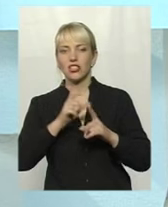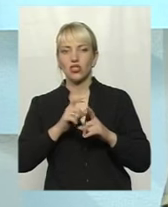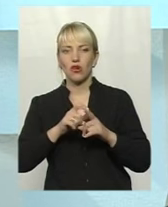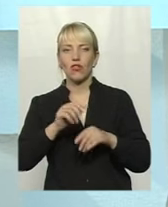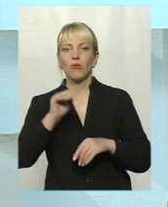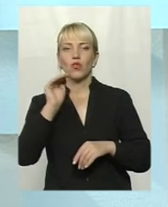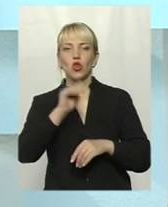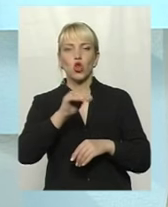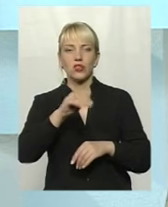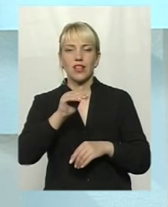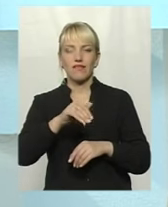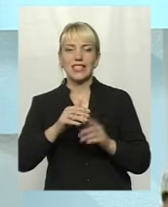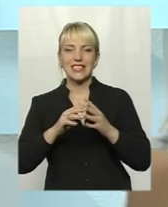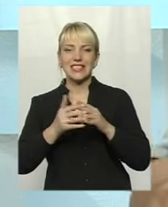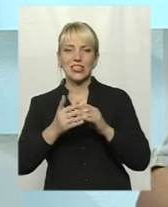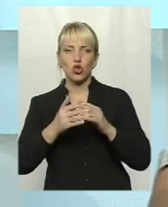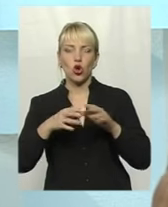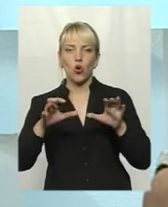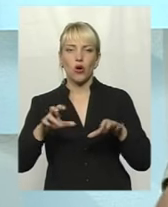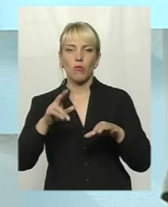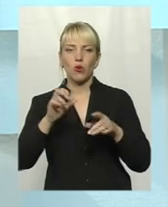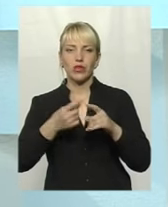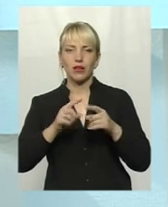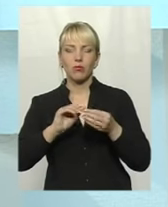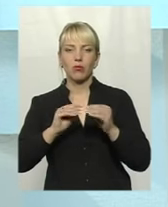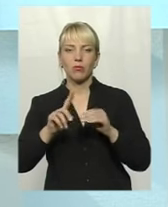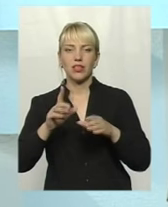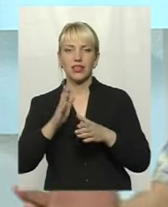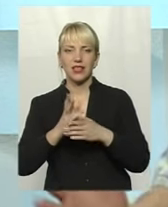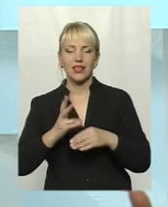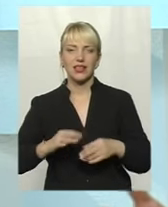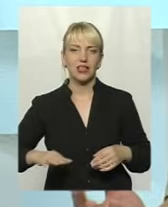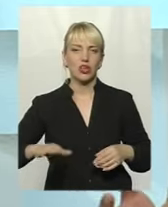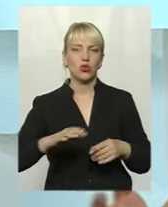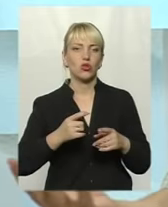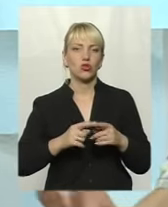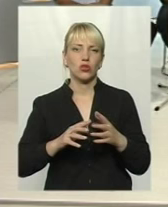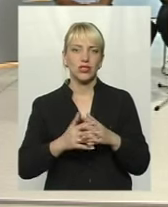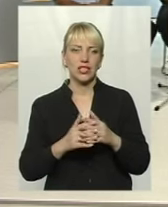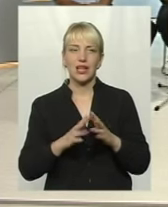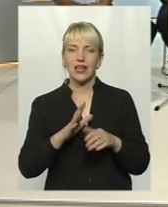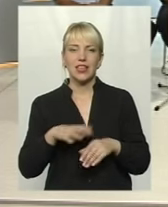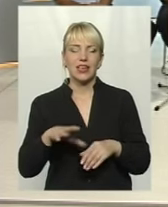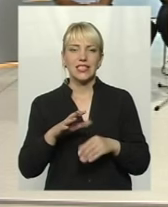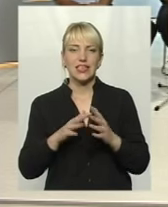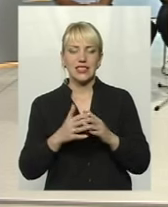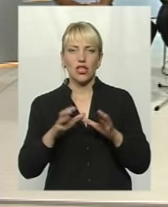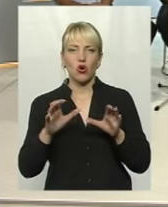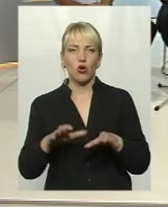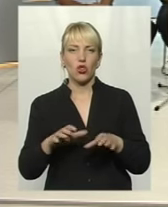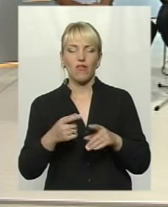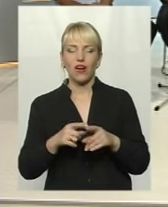сільського голову по тих проблемах, які є на території відповідного села. Тому що сільський голова, він не всі віддіючий око. Голова